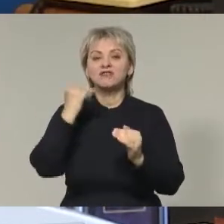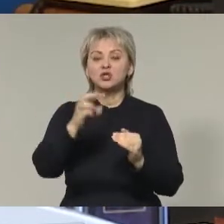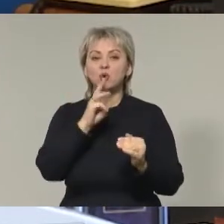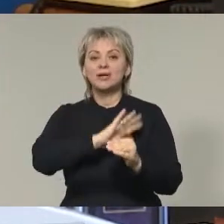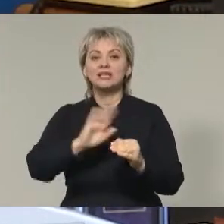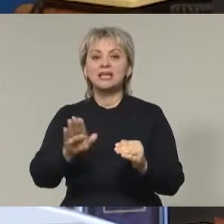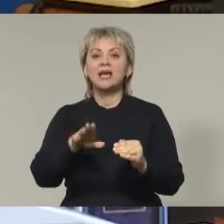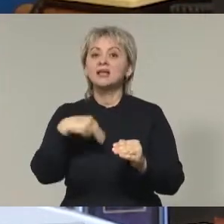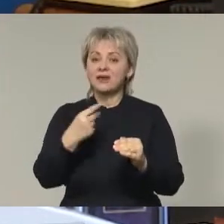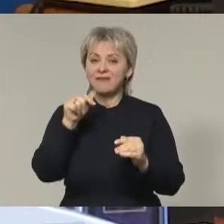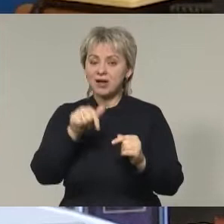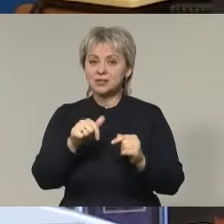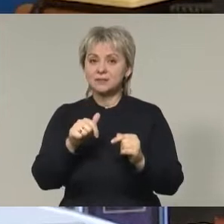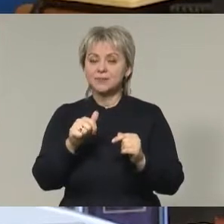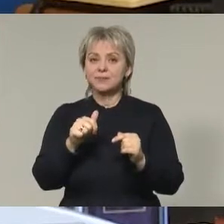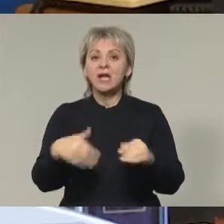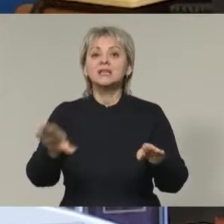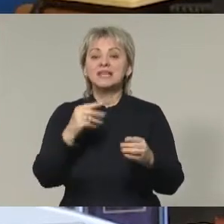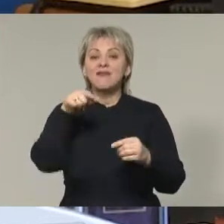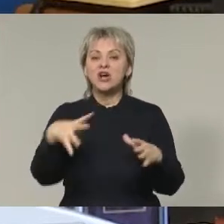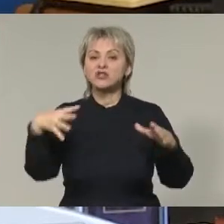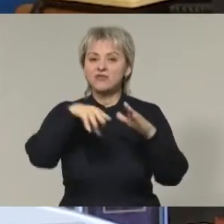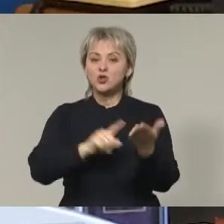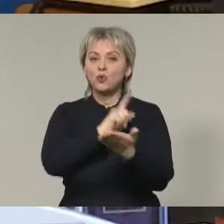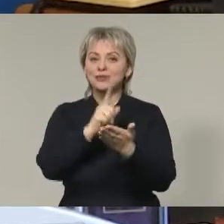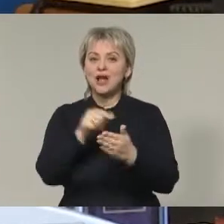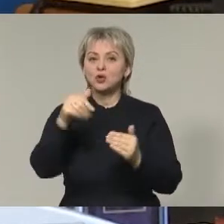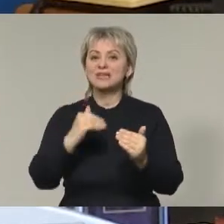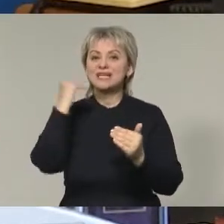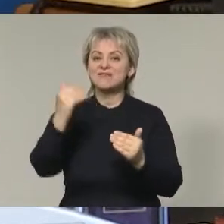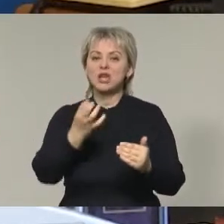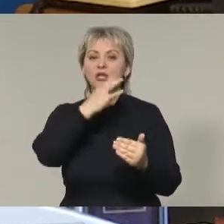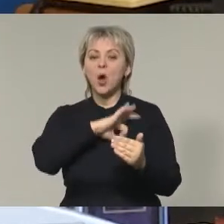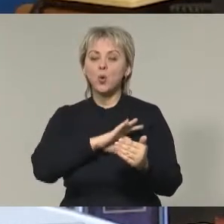нет нигде в мире. Давайте введём налог на сверхдоходы.